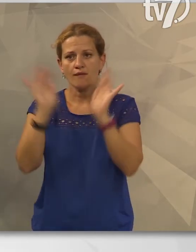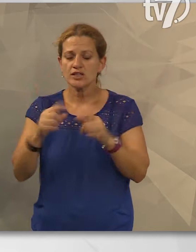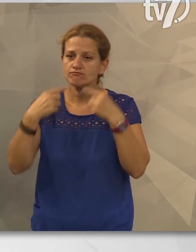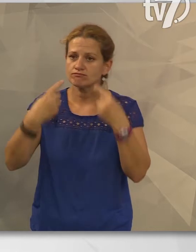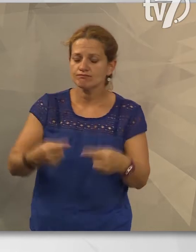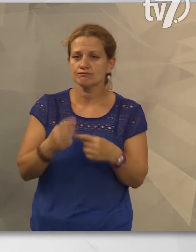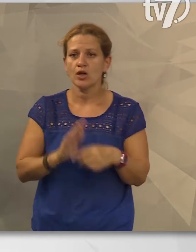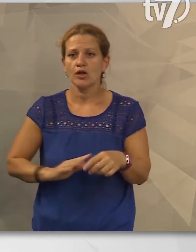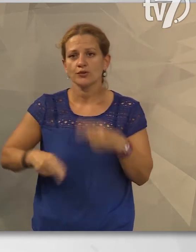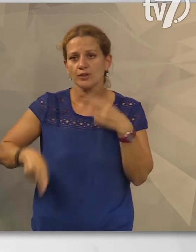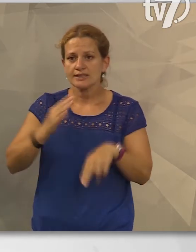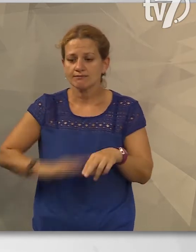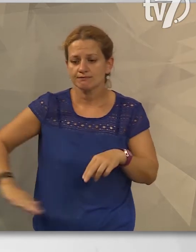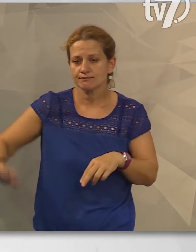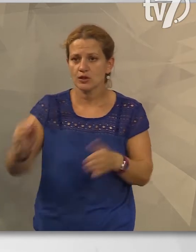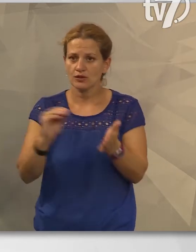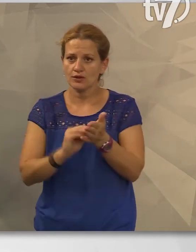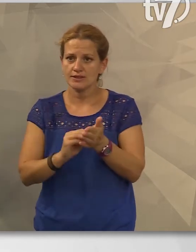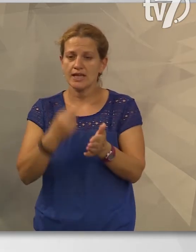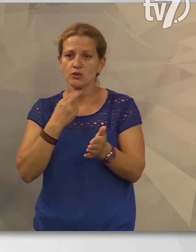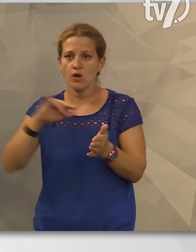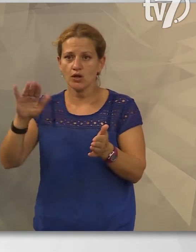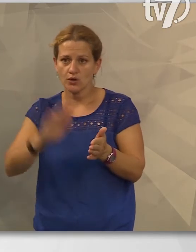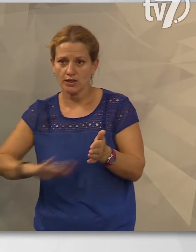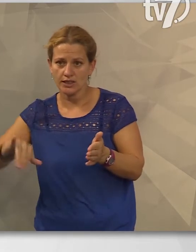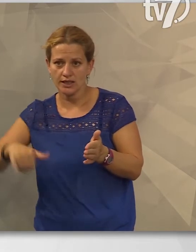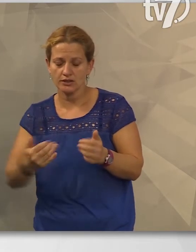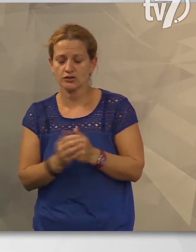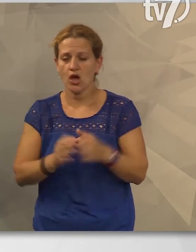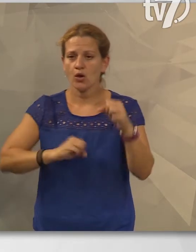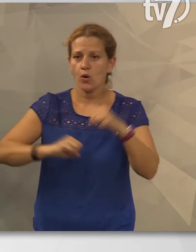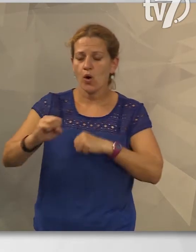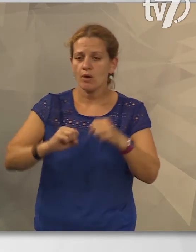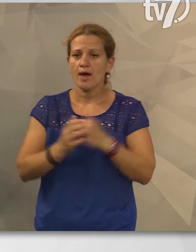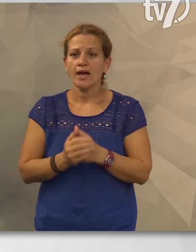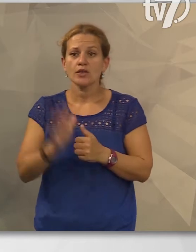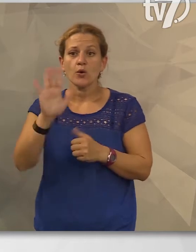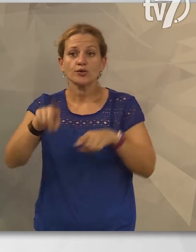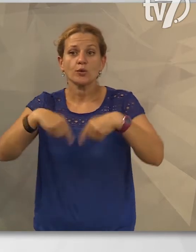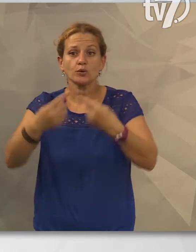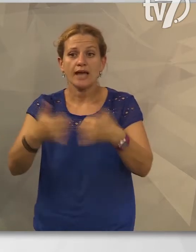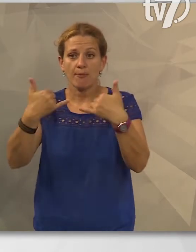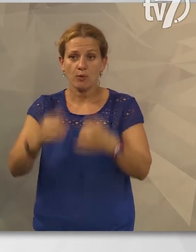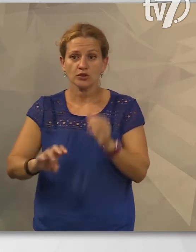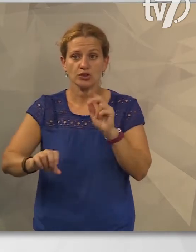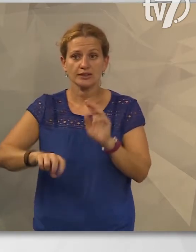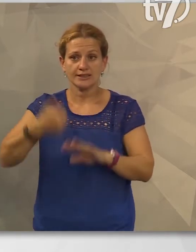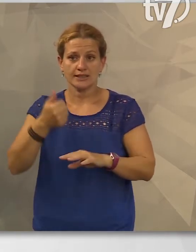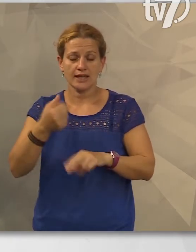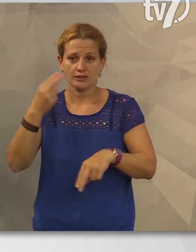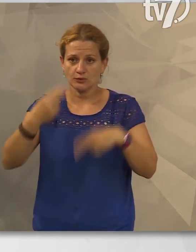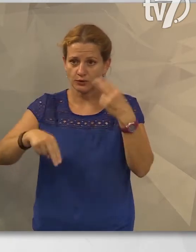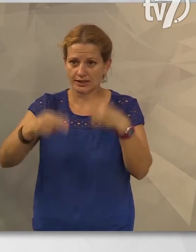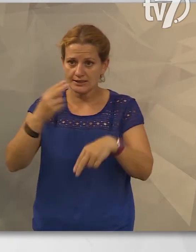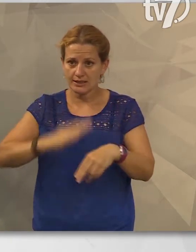turisztikai térségek közé került Gyula és környéke is. A kormány az eddigi öt után most 11 turisztikai